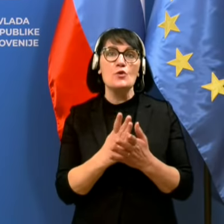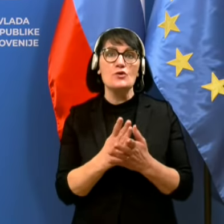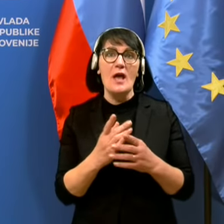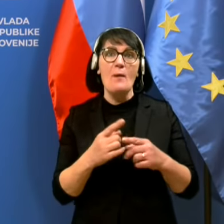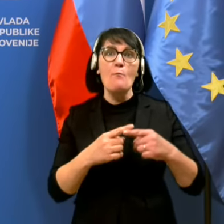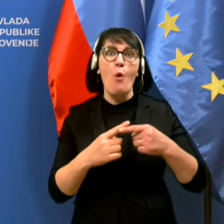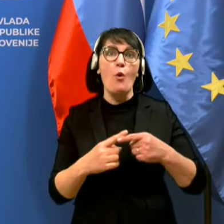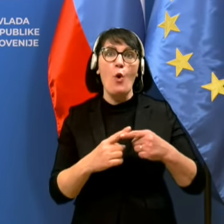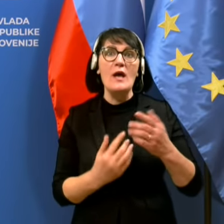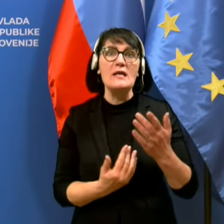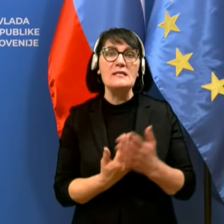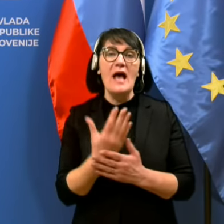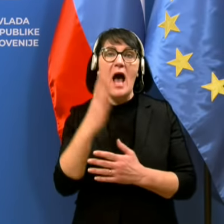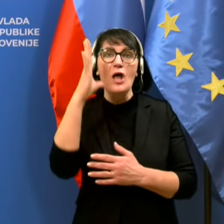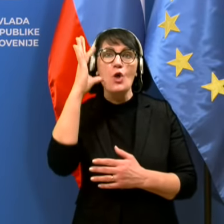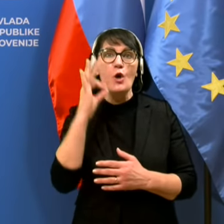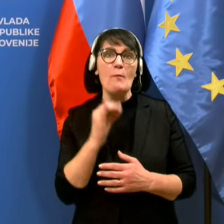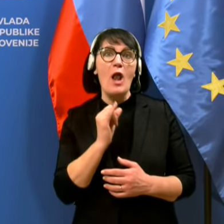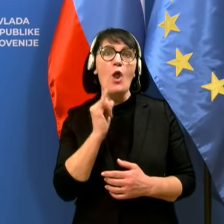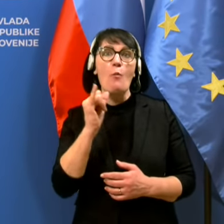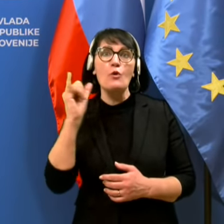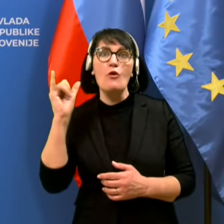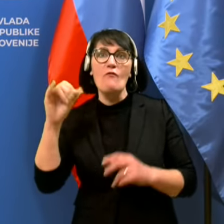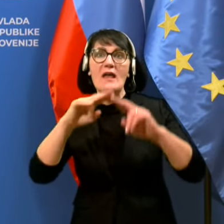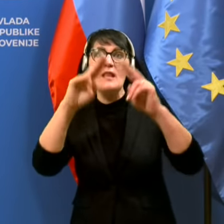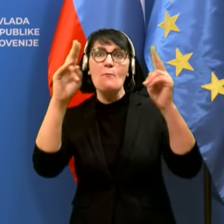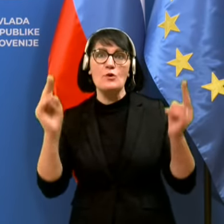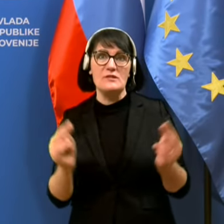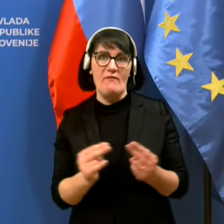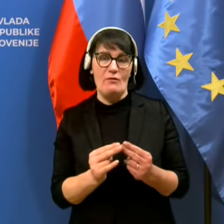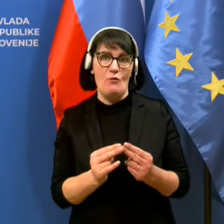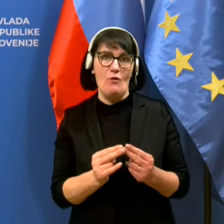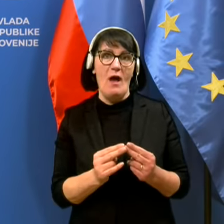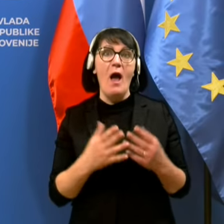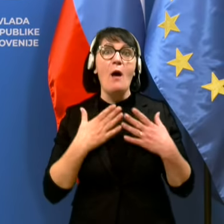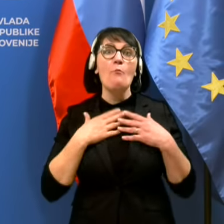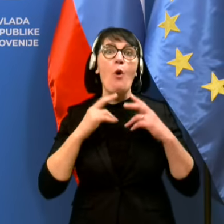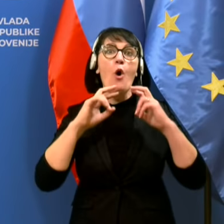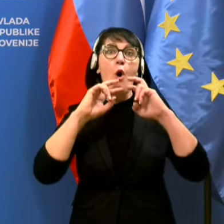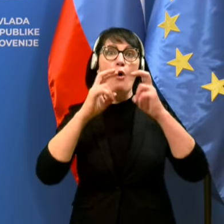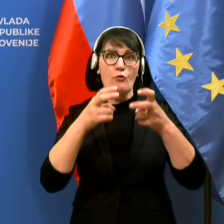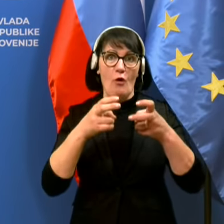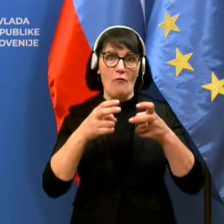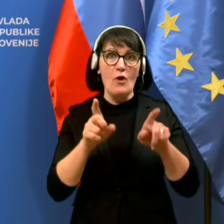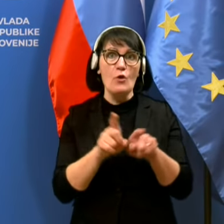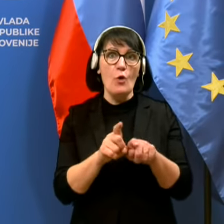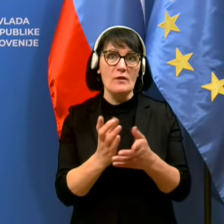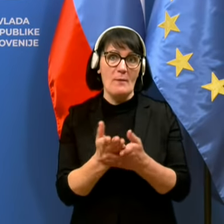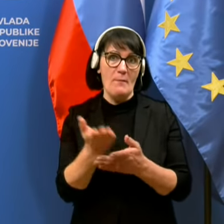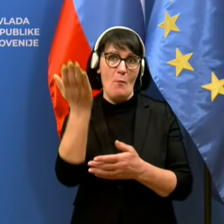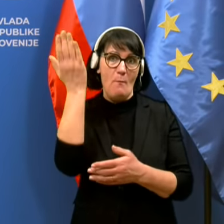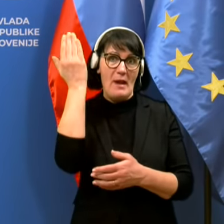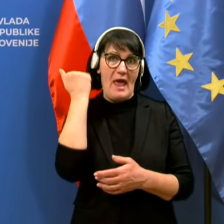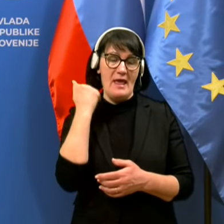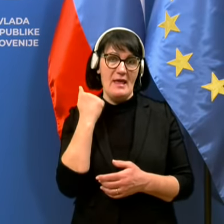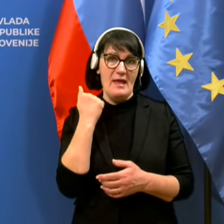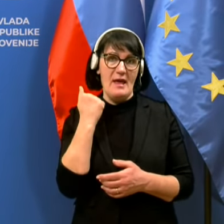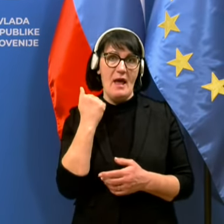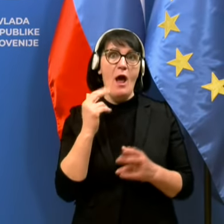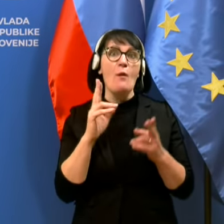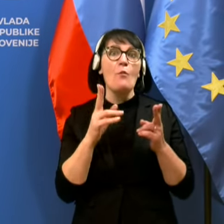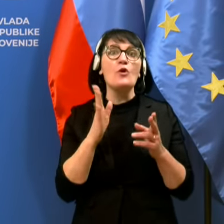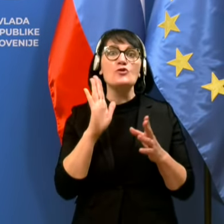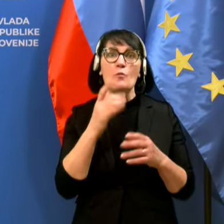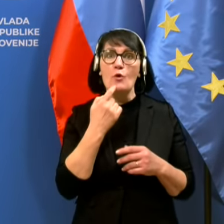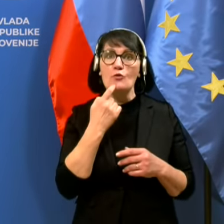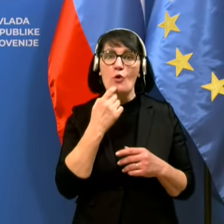za normalno ali pa normalnejše potovanje po svetu. Moj odgovor je tak, kot je bil prej. Mogoče bo do